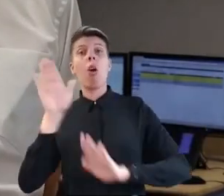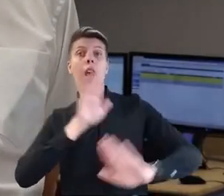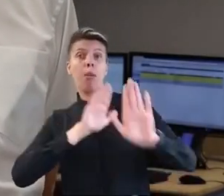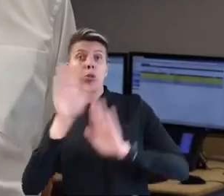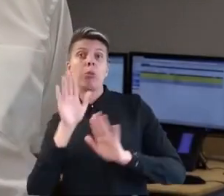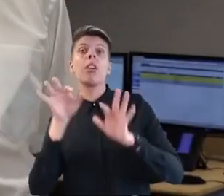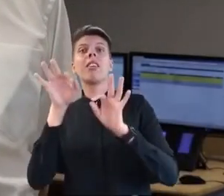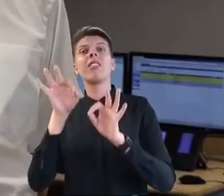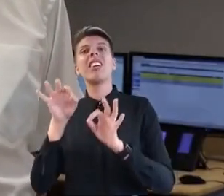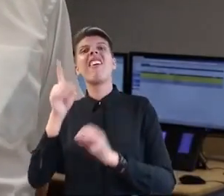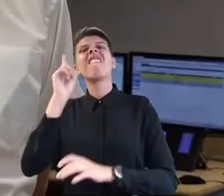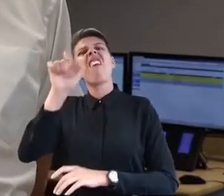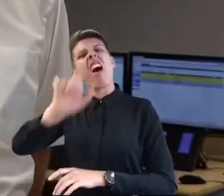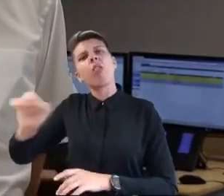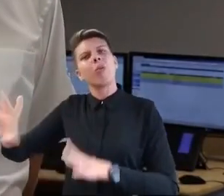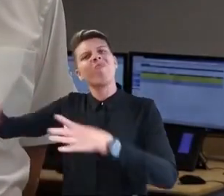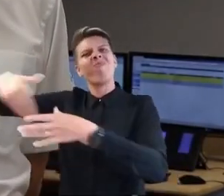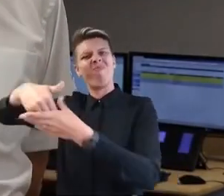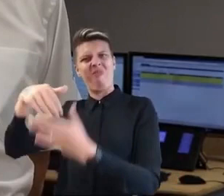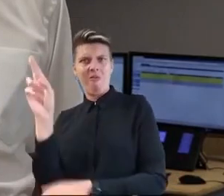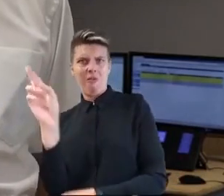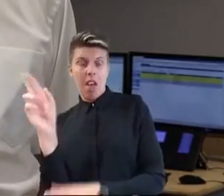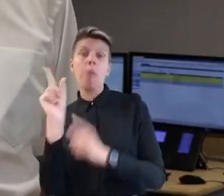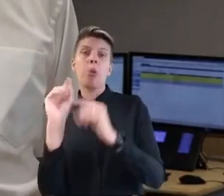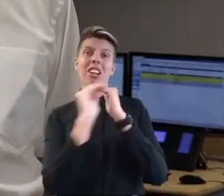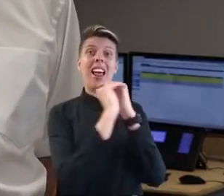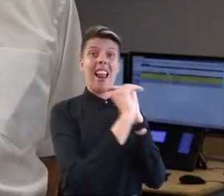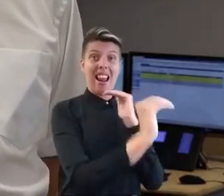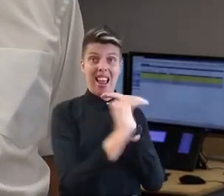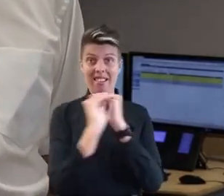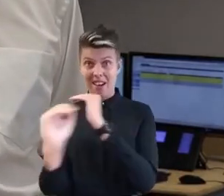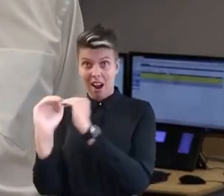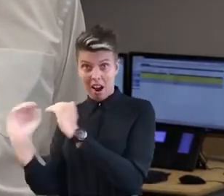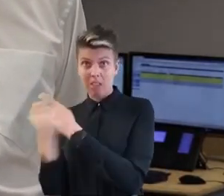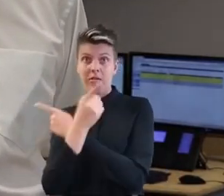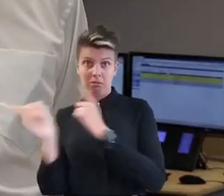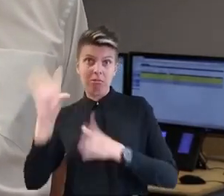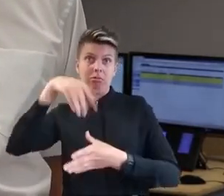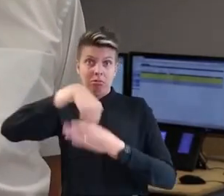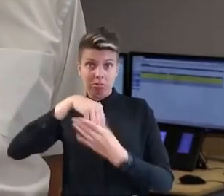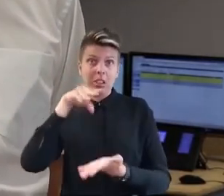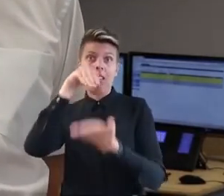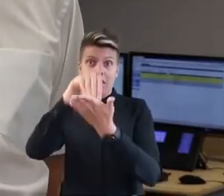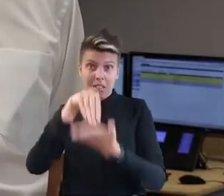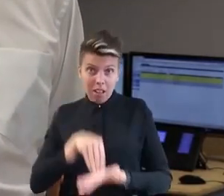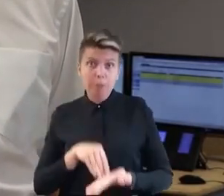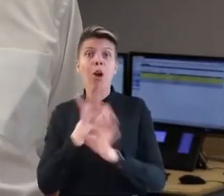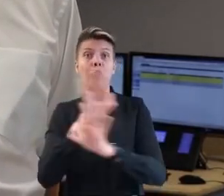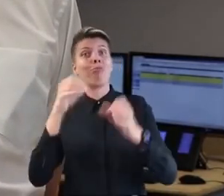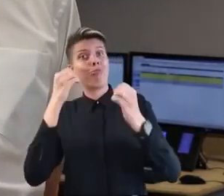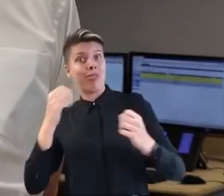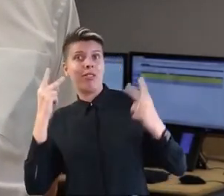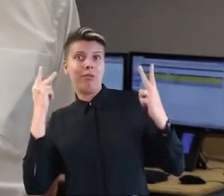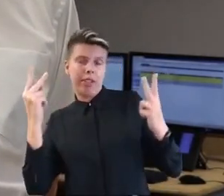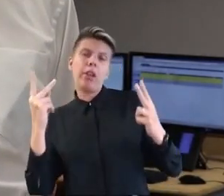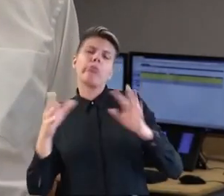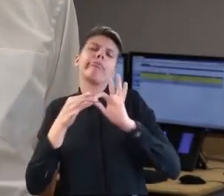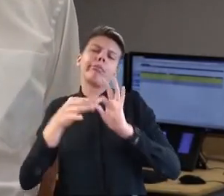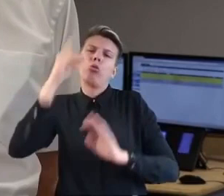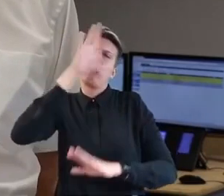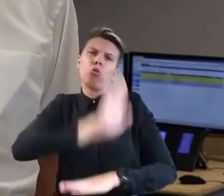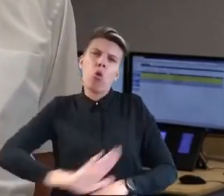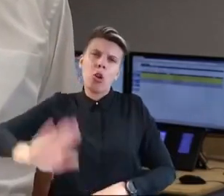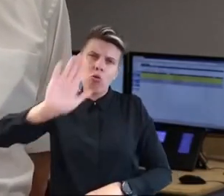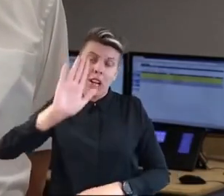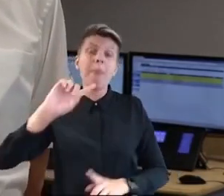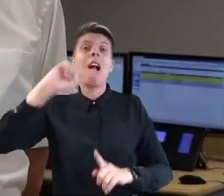die an der Warnung beteiligt sind. Das sind die Länder, die hier eine ganz besondere Rolle spielen auf der nationalen Ebene. Das sind